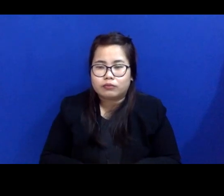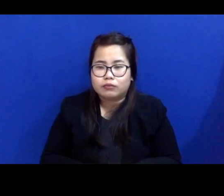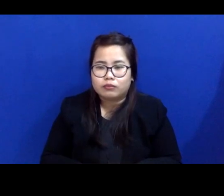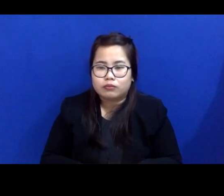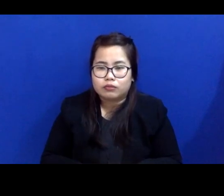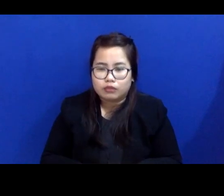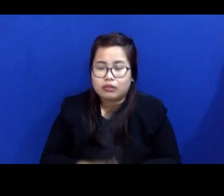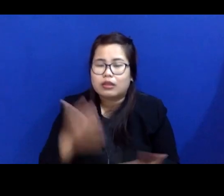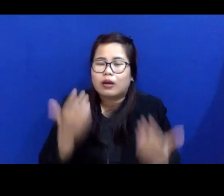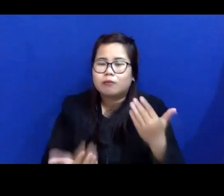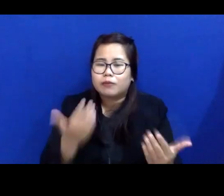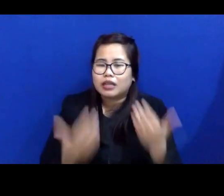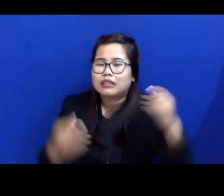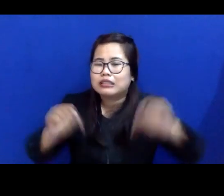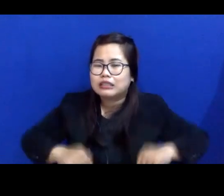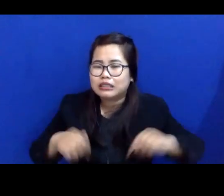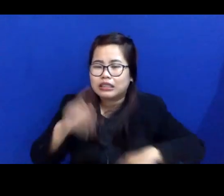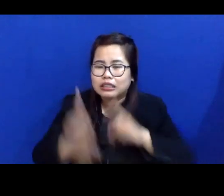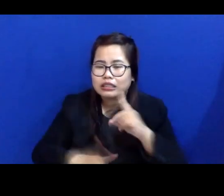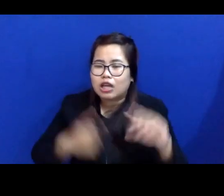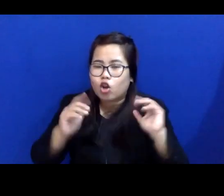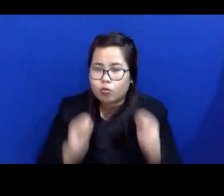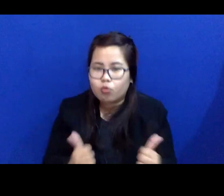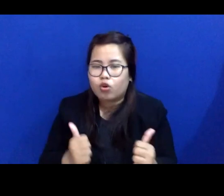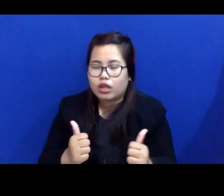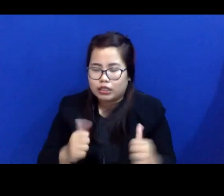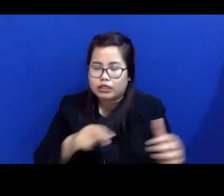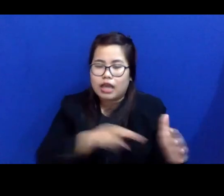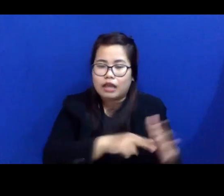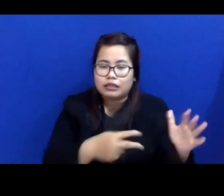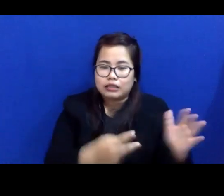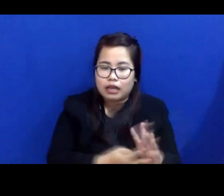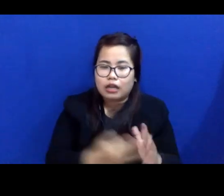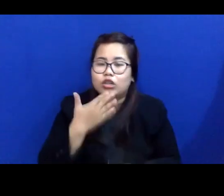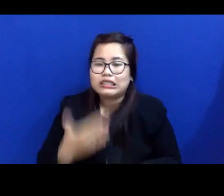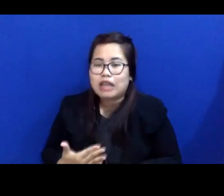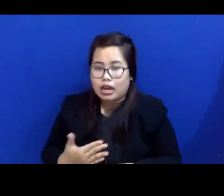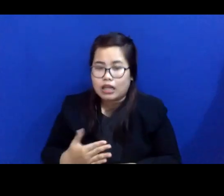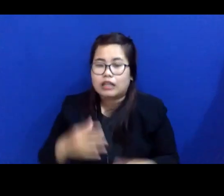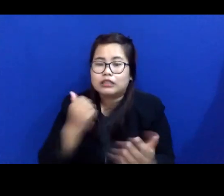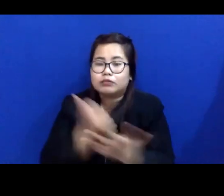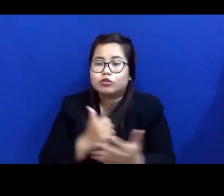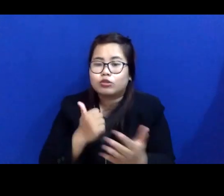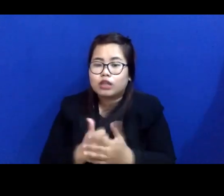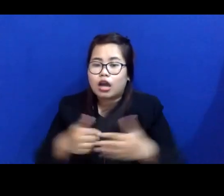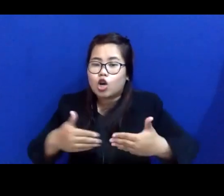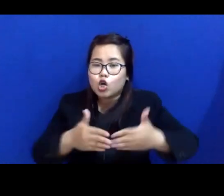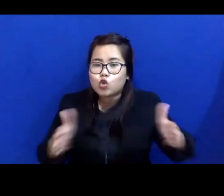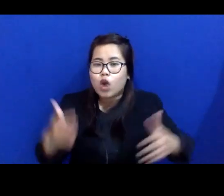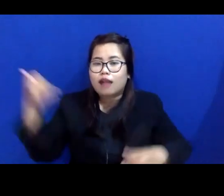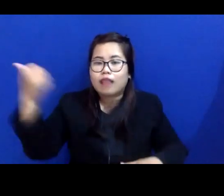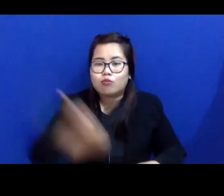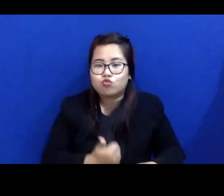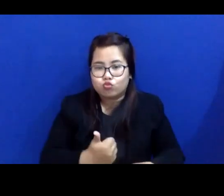Aplikasi ini, kalau boleh disederhanakan, itu sebagai ruang tamu.